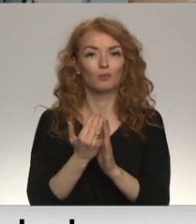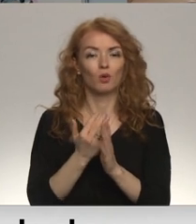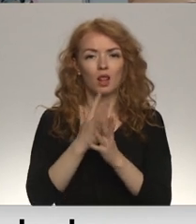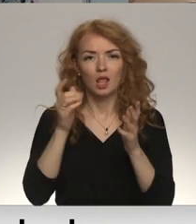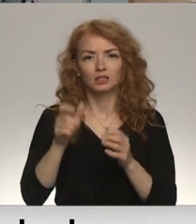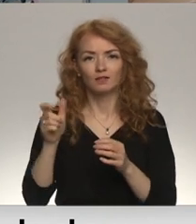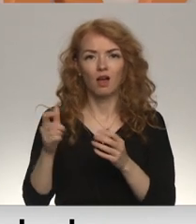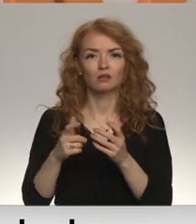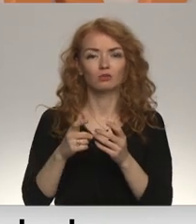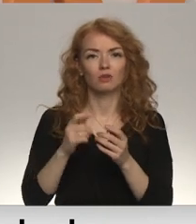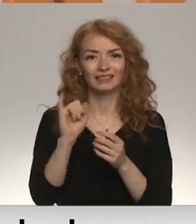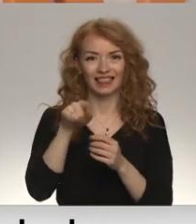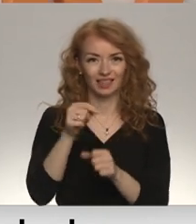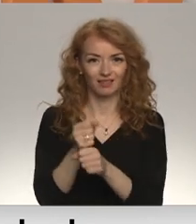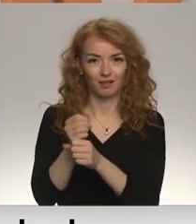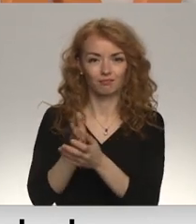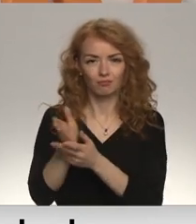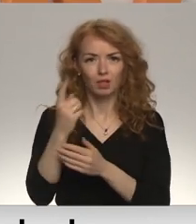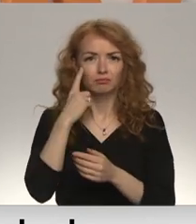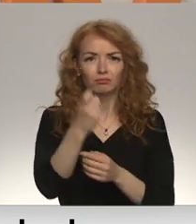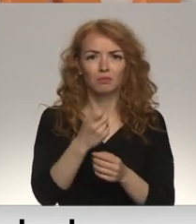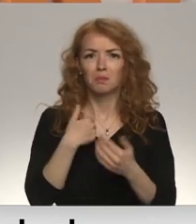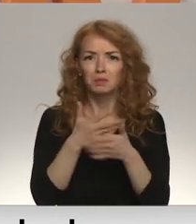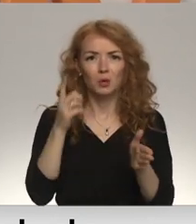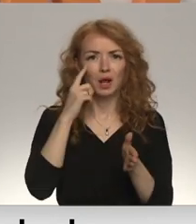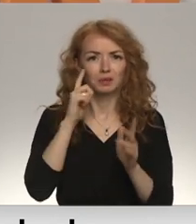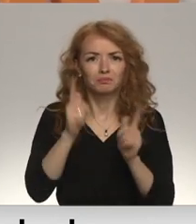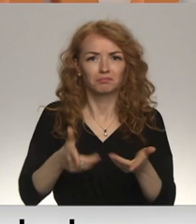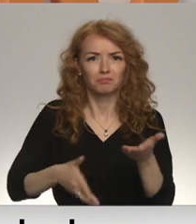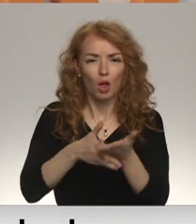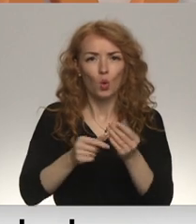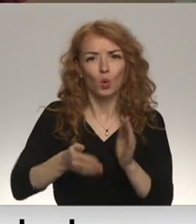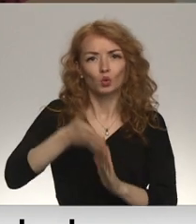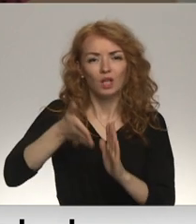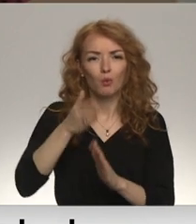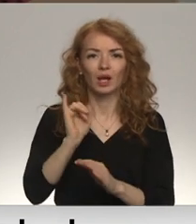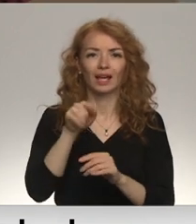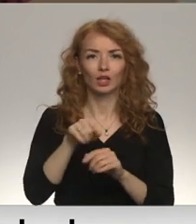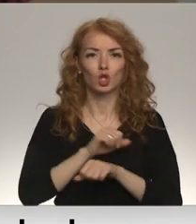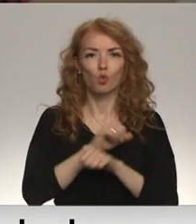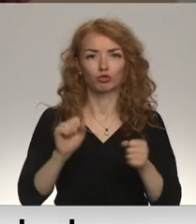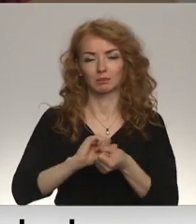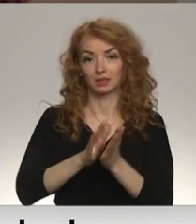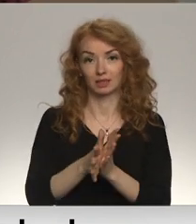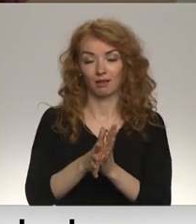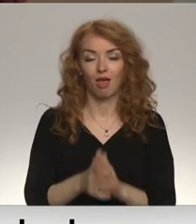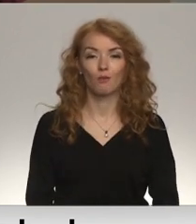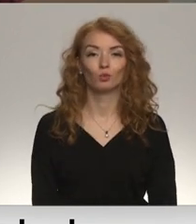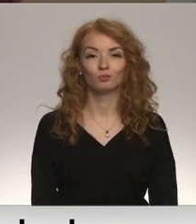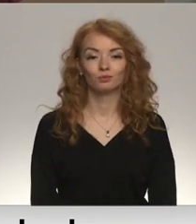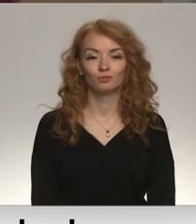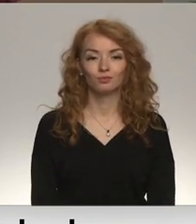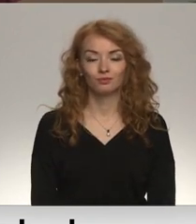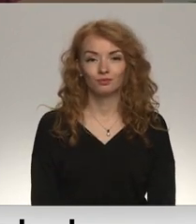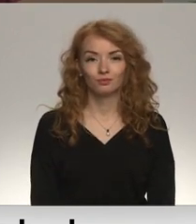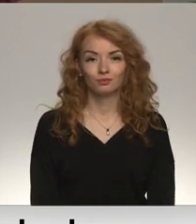liels skaits IT speciālistu, kas bija gatavi brīvprātīgi palīdzēt uzlabot internetu drošības sistēmas. Zandozo Baloda